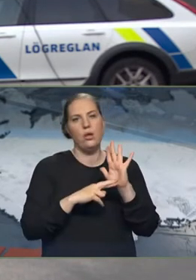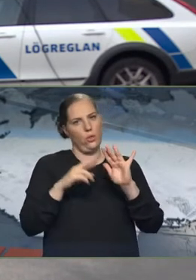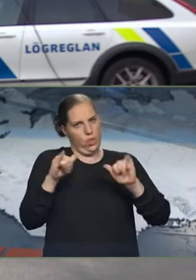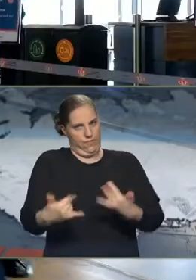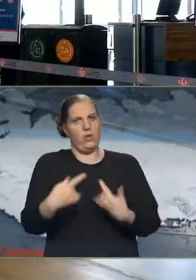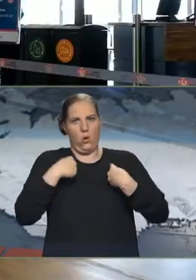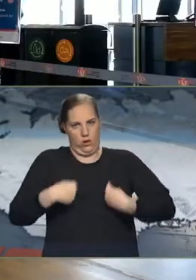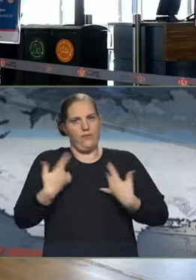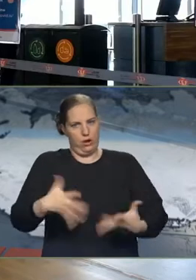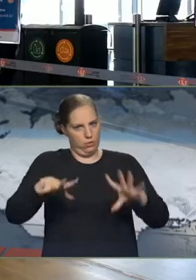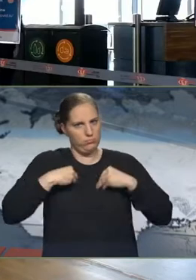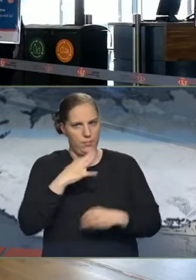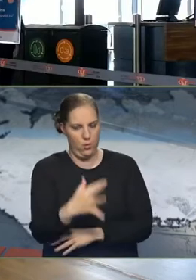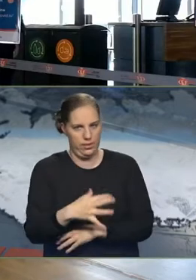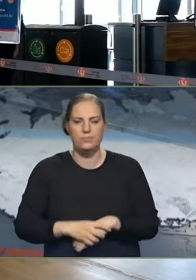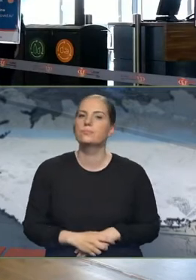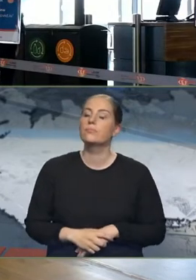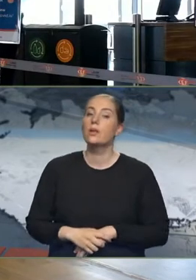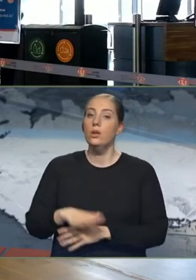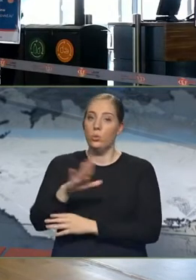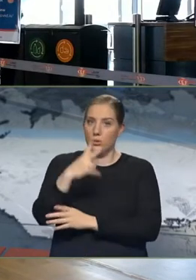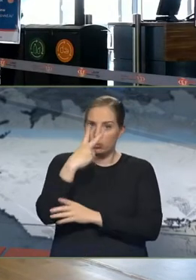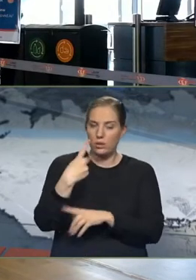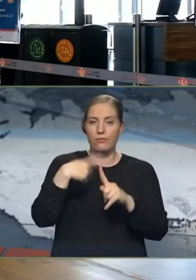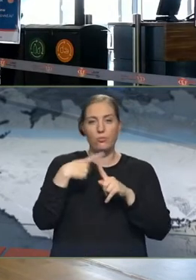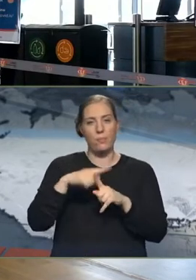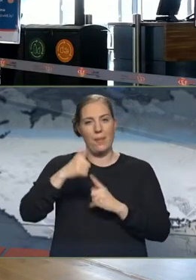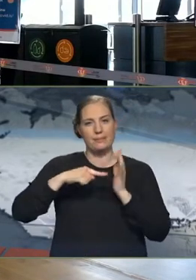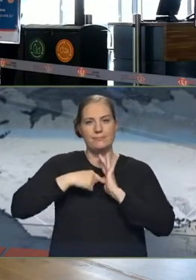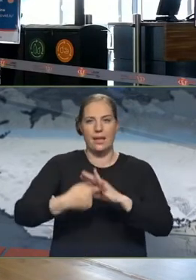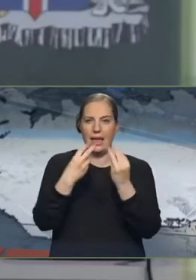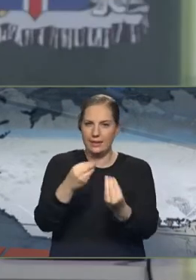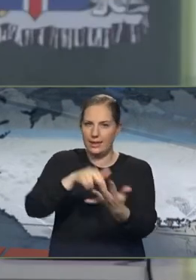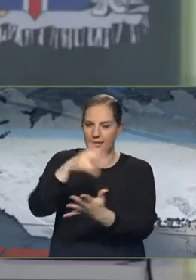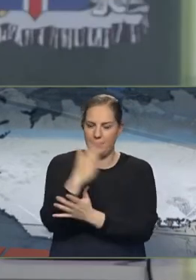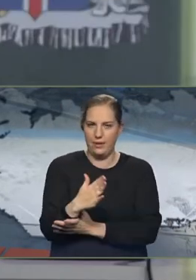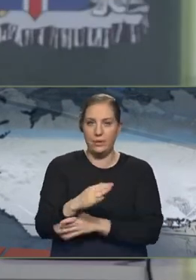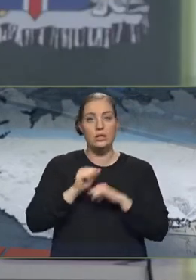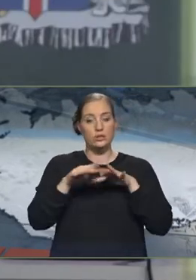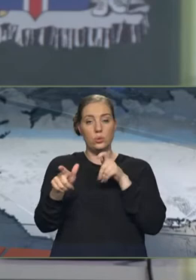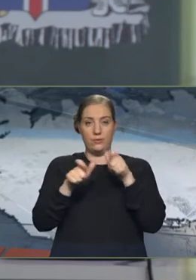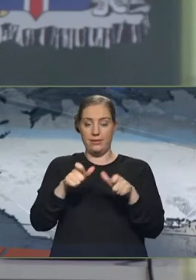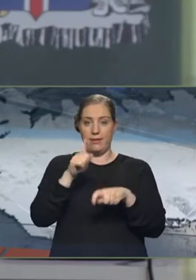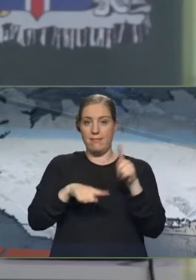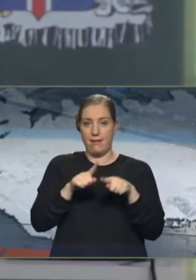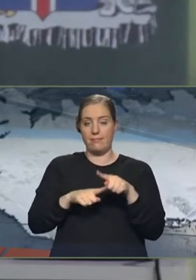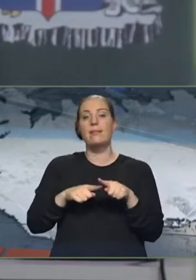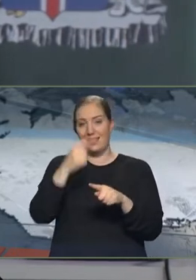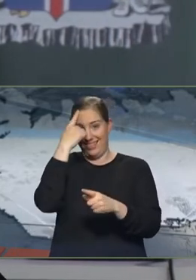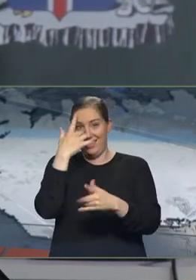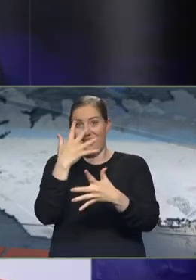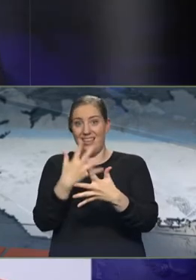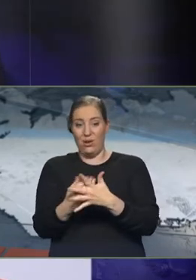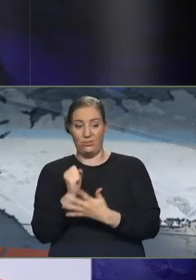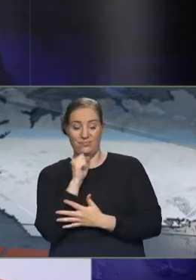lögreglun takk á því. Veriðar að kanna hvernig hætti að grípa til frekari aðgerða á landamærunum, sóttvarnalæknir sendir heilbrigðisráð þeirra tilögur á